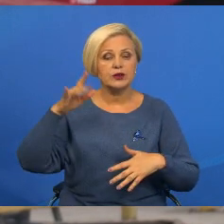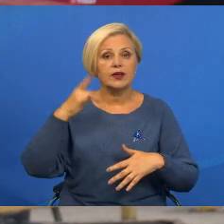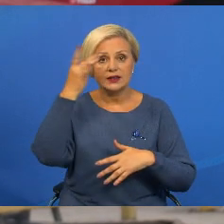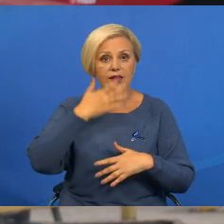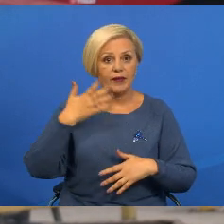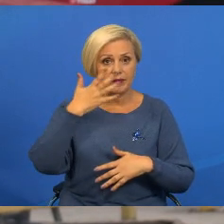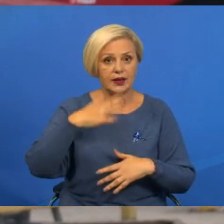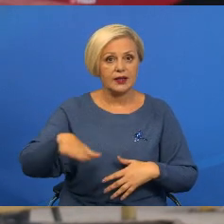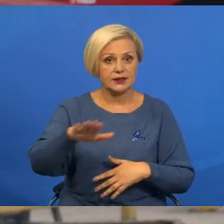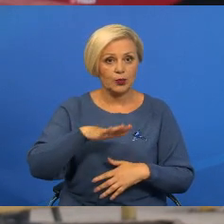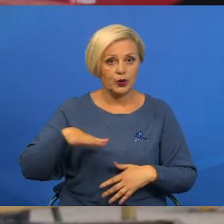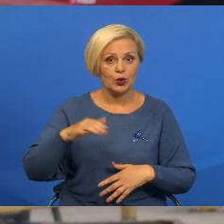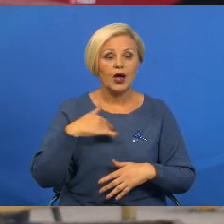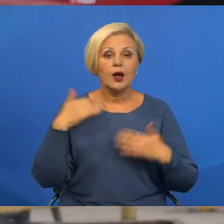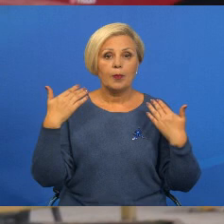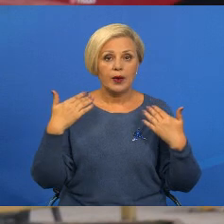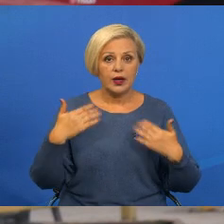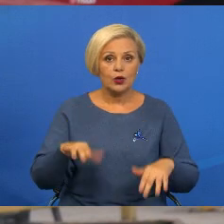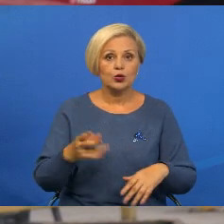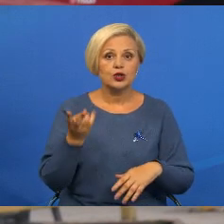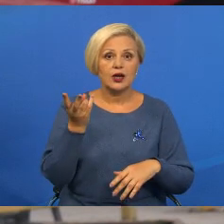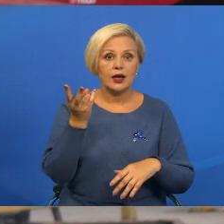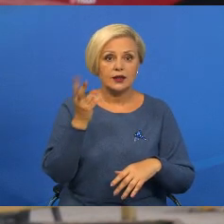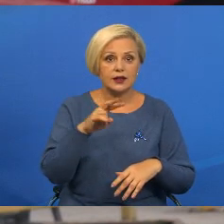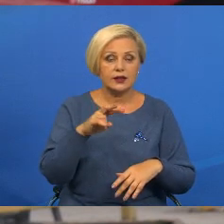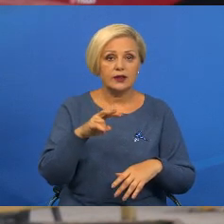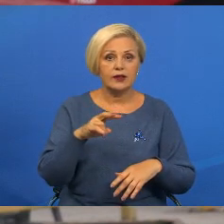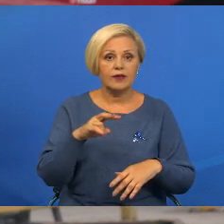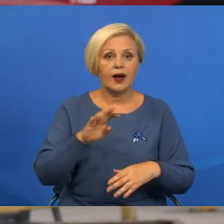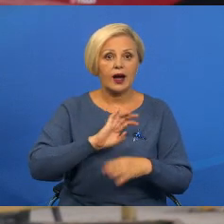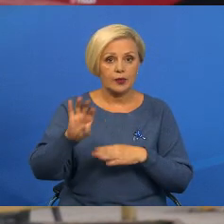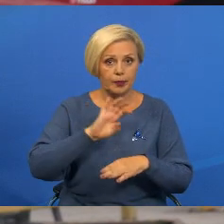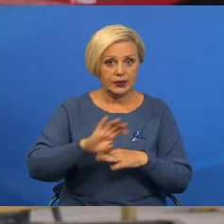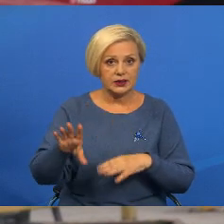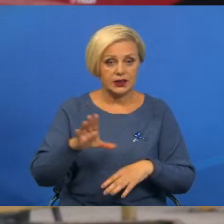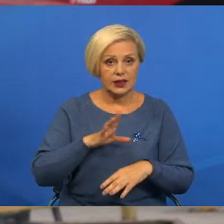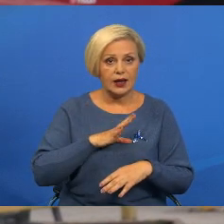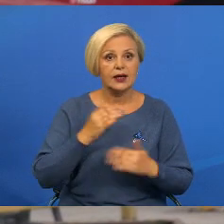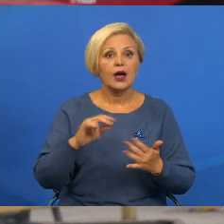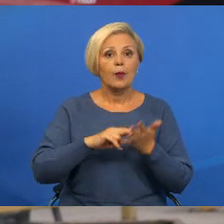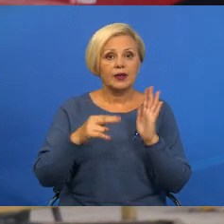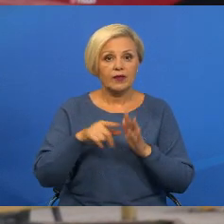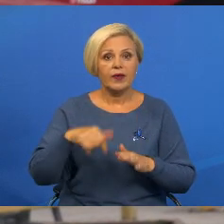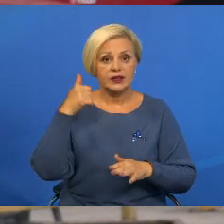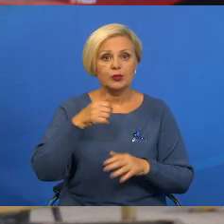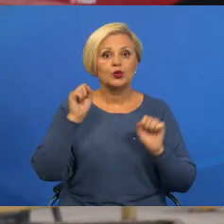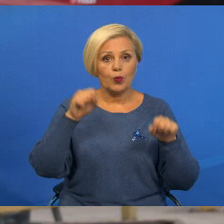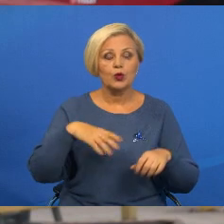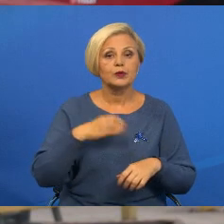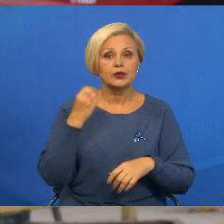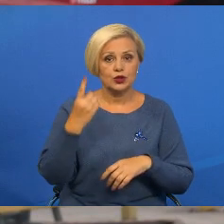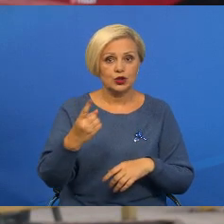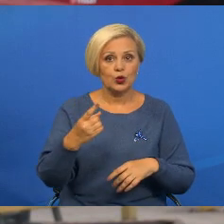регионе. Мы уже в двух классах машины туда поставляем. И планируем в текущем году, возможно, еще одну